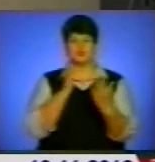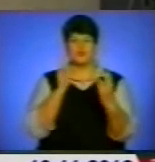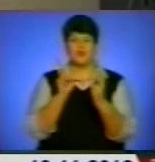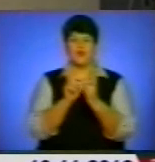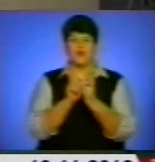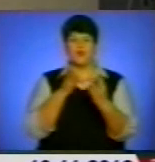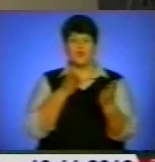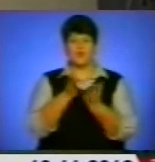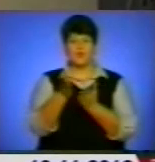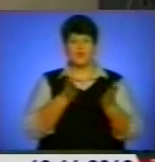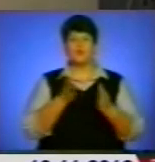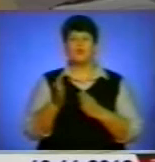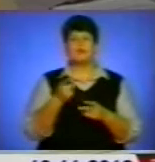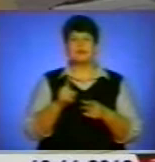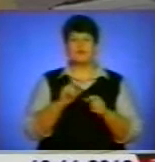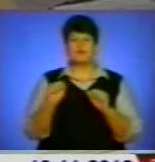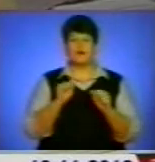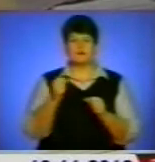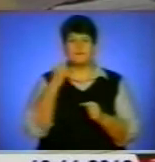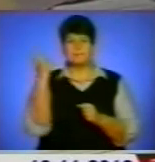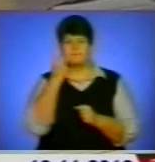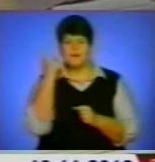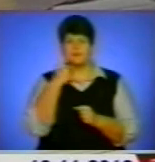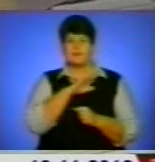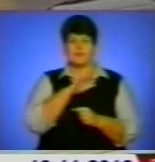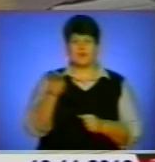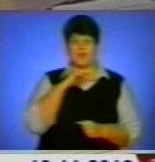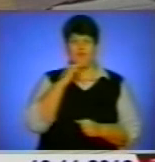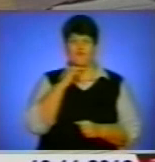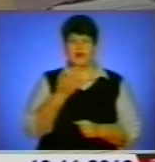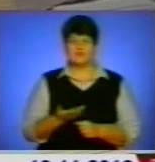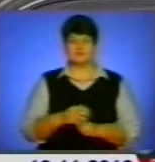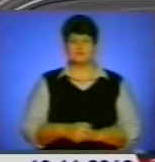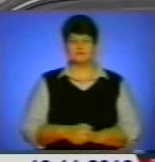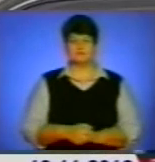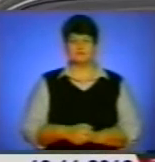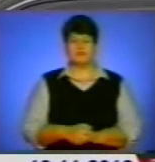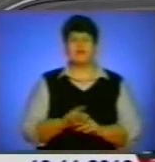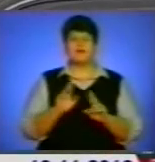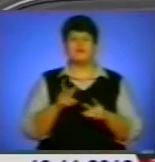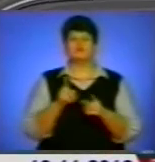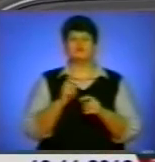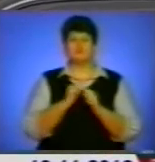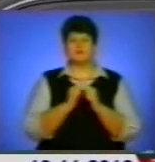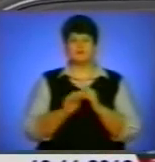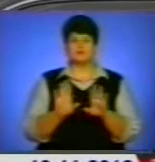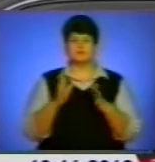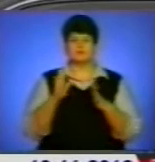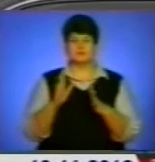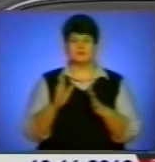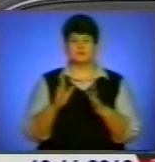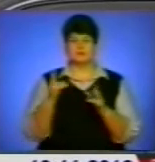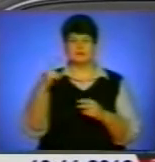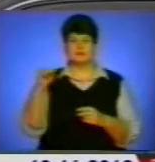керування у нетверезому стані, а також через неуважність. Як гадаєте, з яких причин найчастіше трапляється дорожні транспортні пригоди?